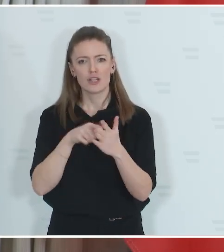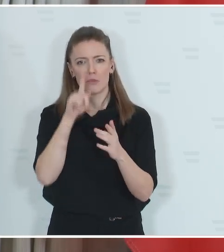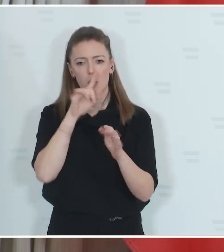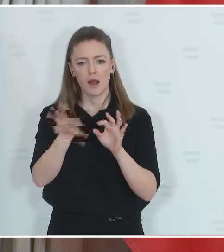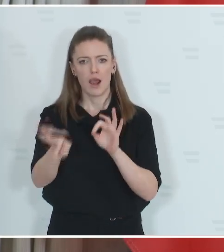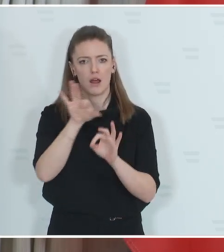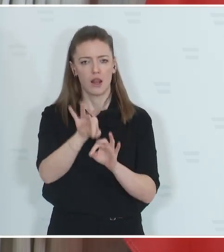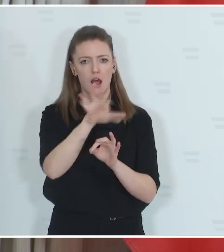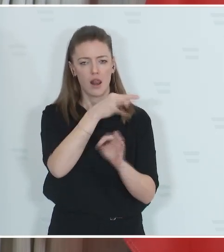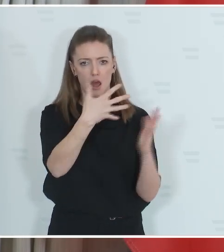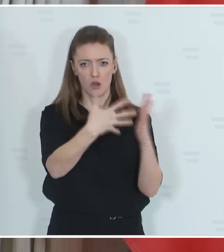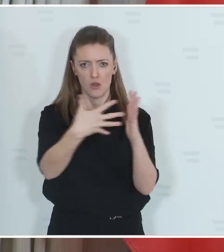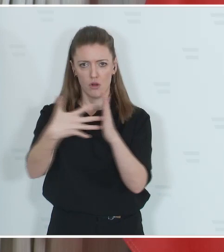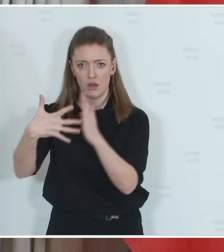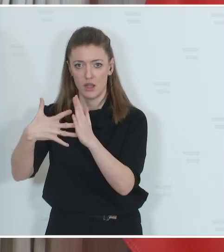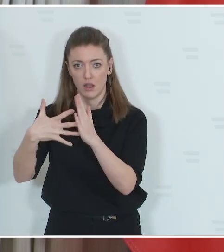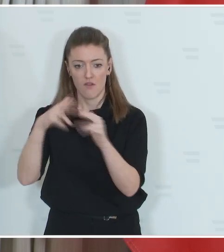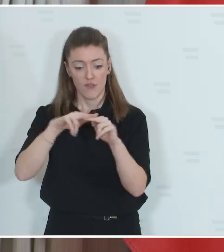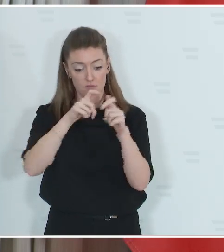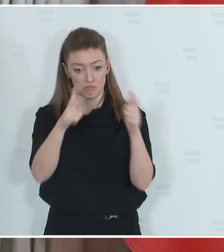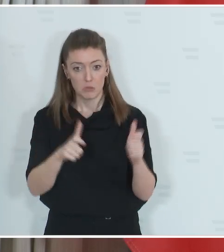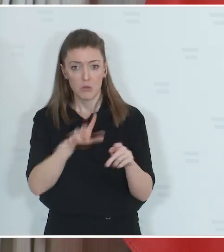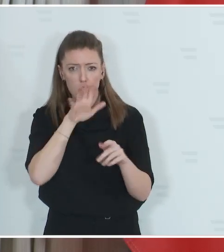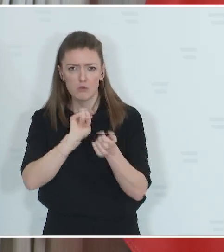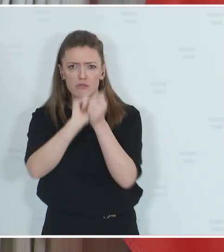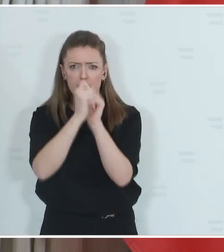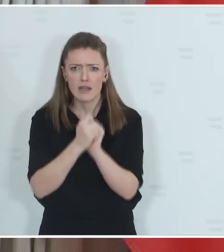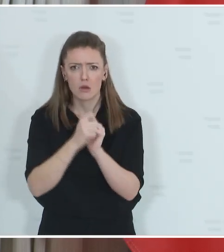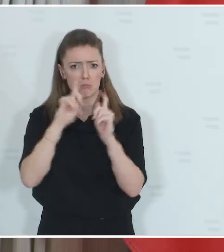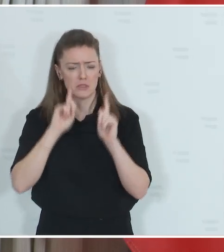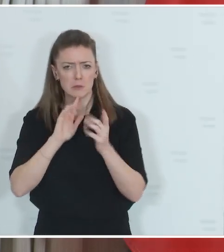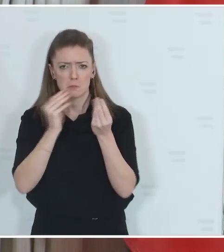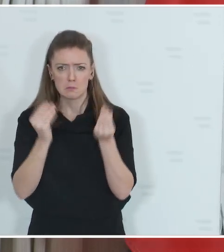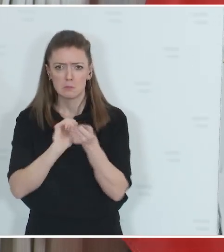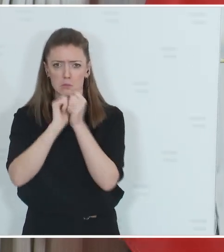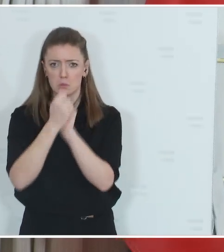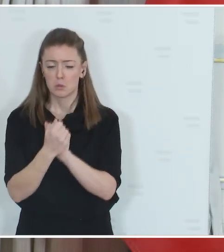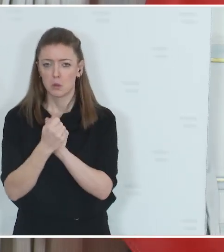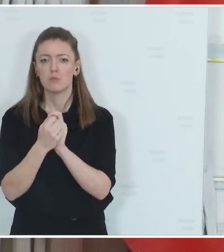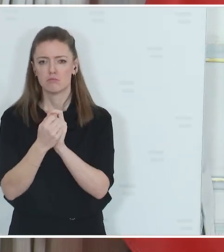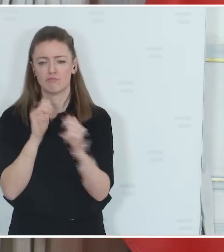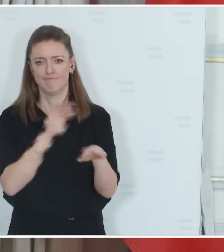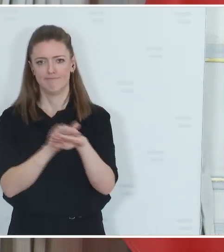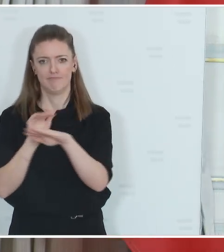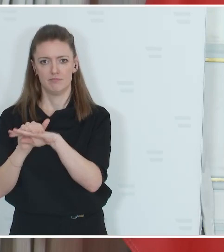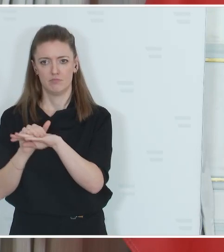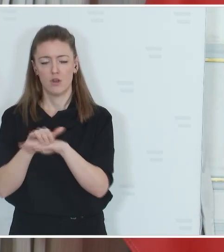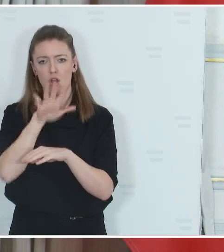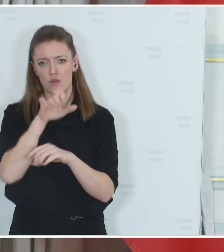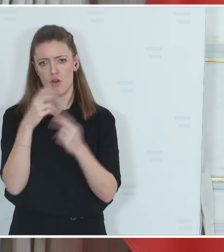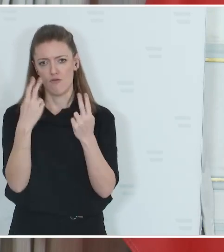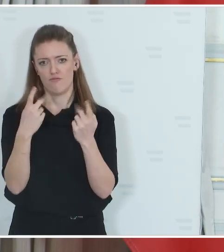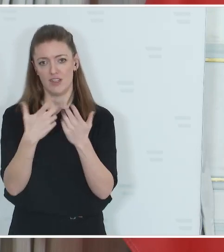negative Veränderungen festgestellt werden und Hunde können, und das ist auch wichtig, nur einmal zu diesem